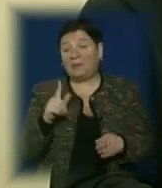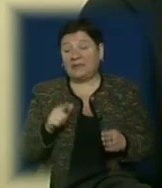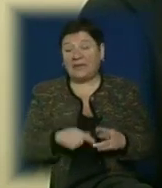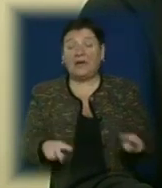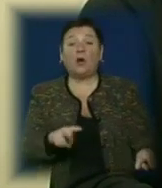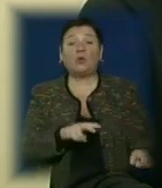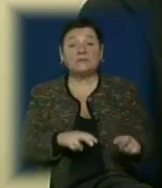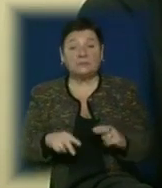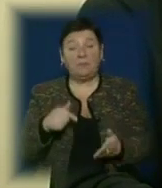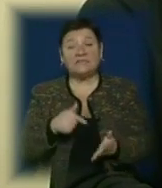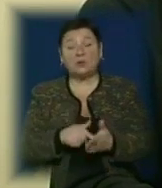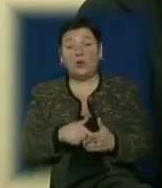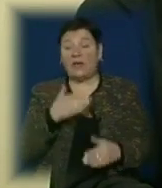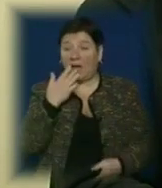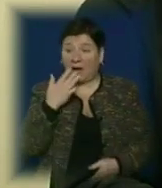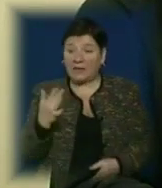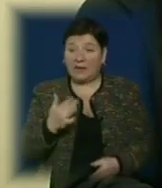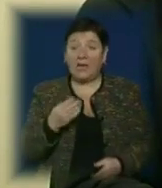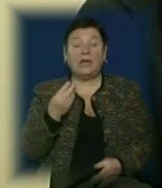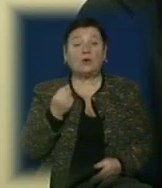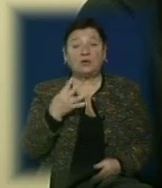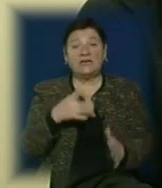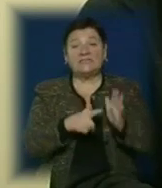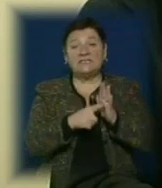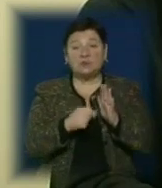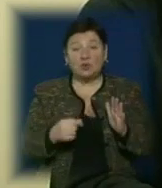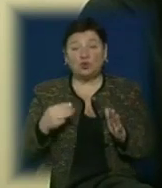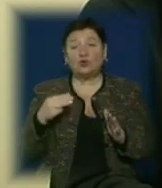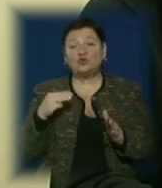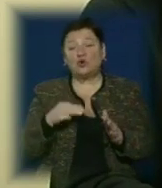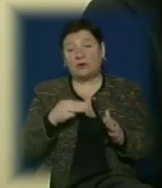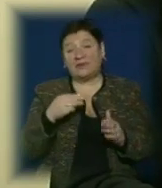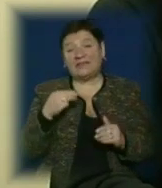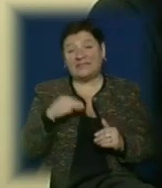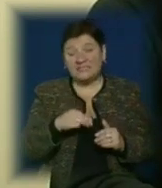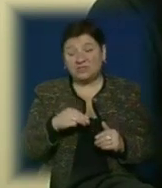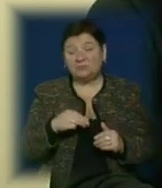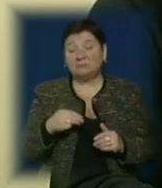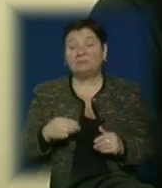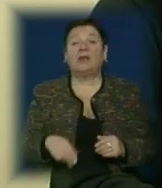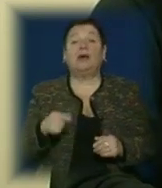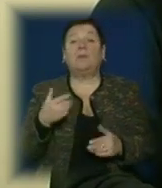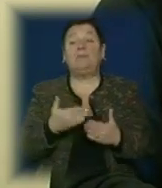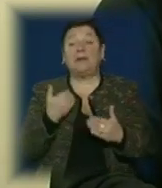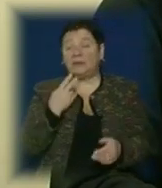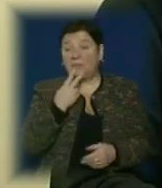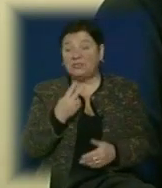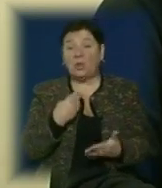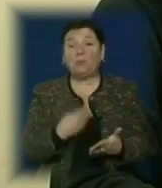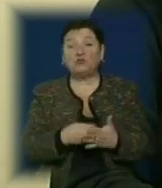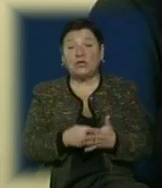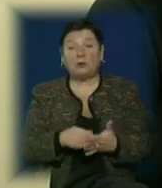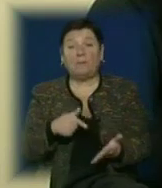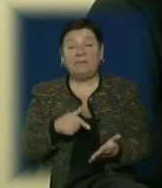на розгляд міської ради. І кошти у сумі 747 тисяч 850 гривень передбачені бюджетом